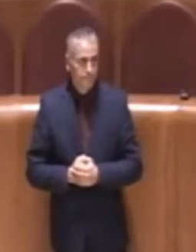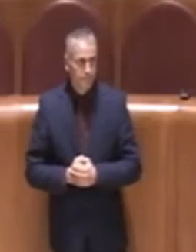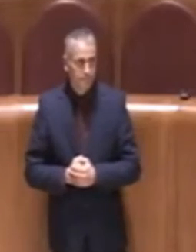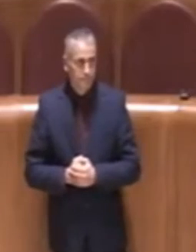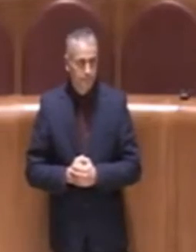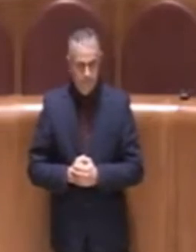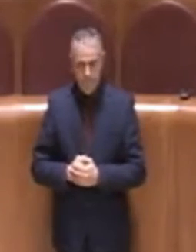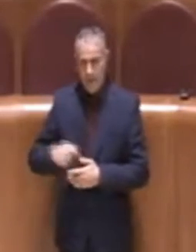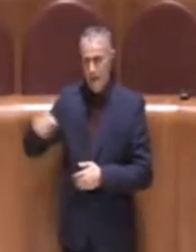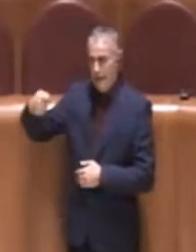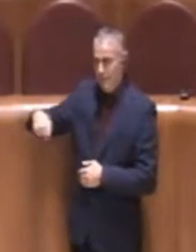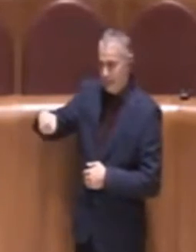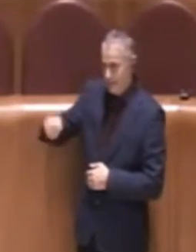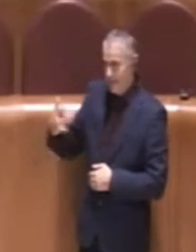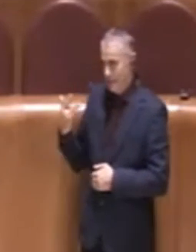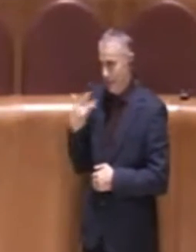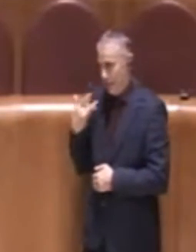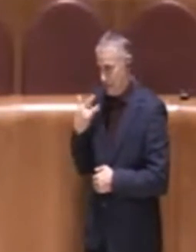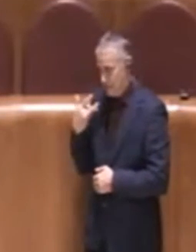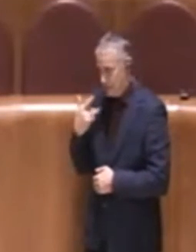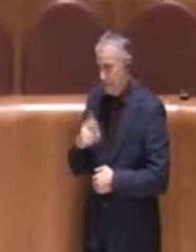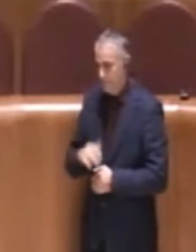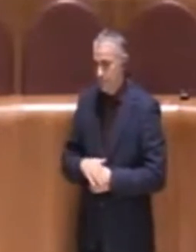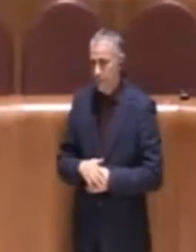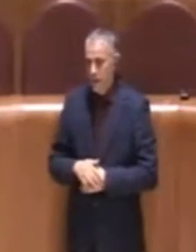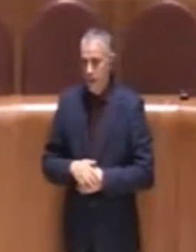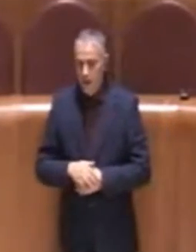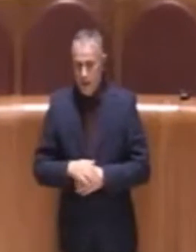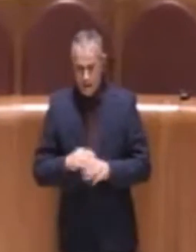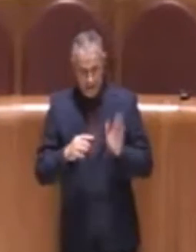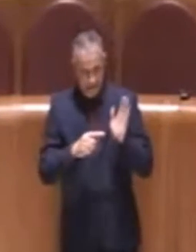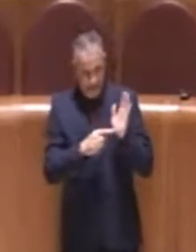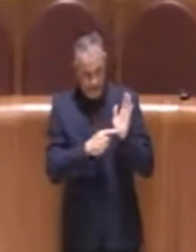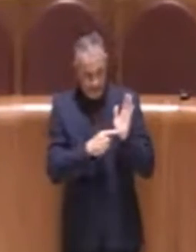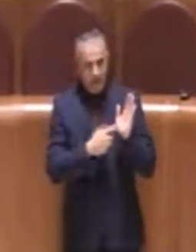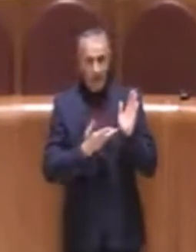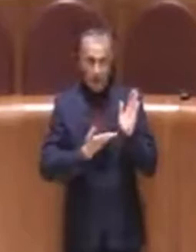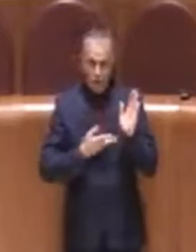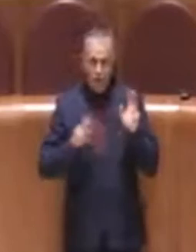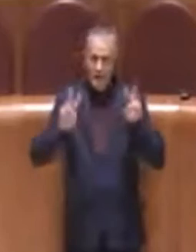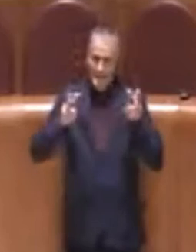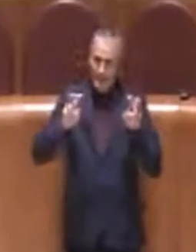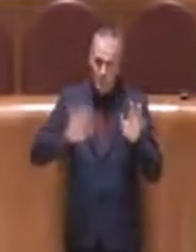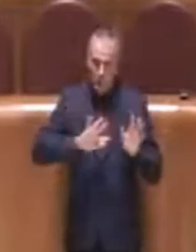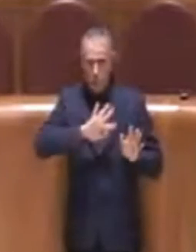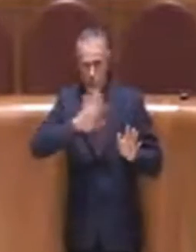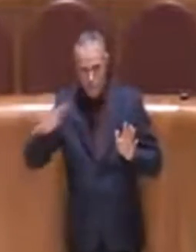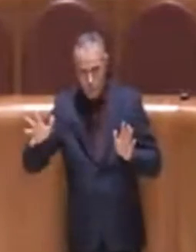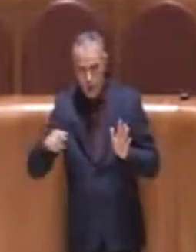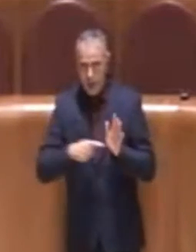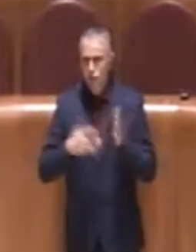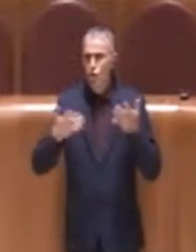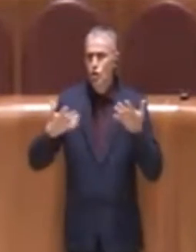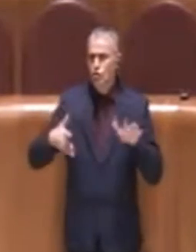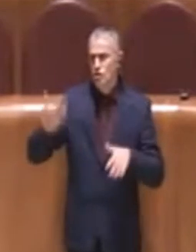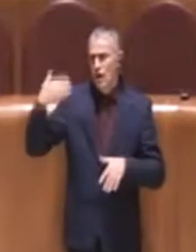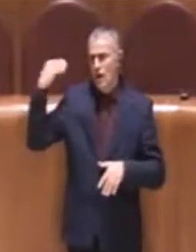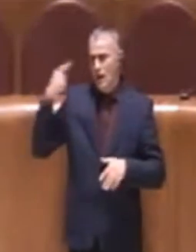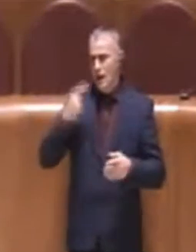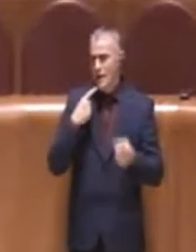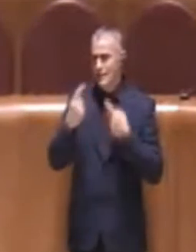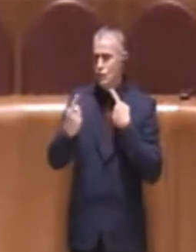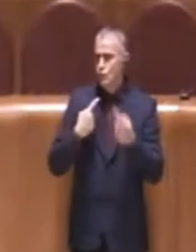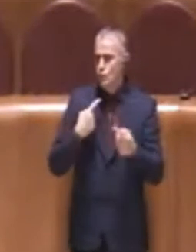Grazie Presidente. Qui tocchiamo un altro tema che è emerso anche nel corso della discussione